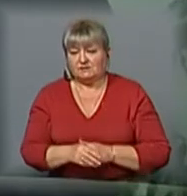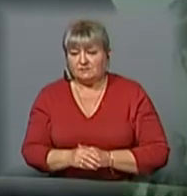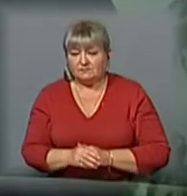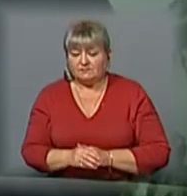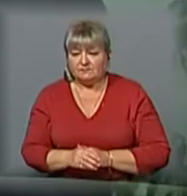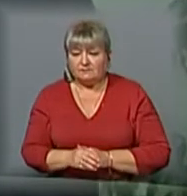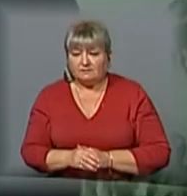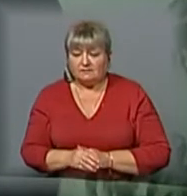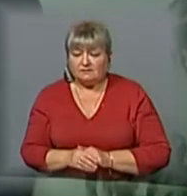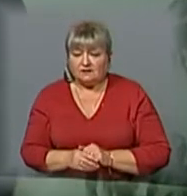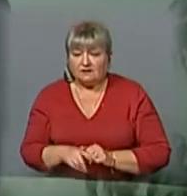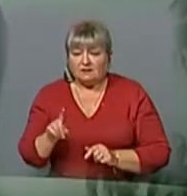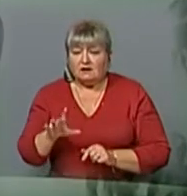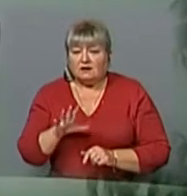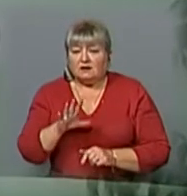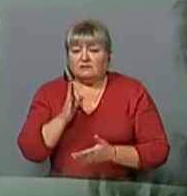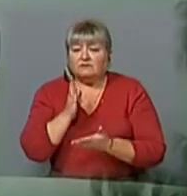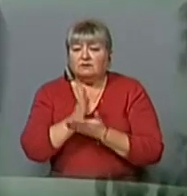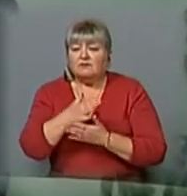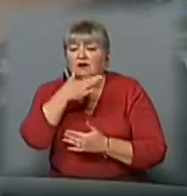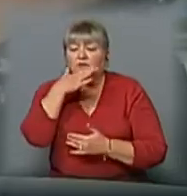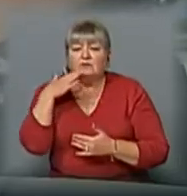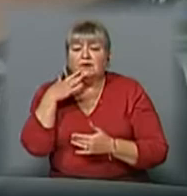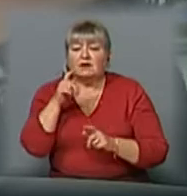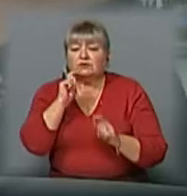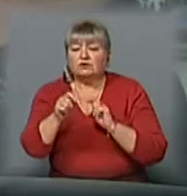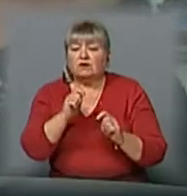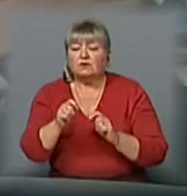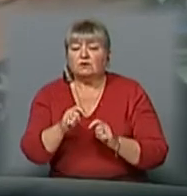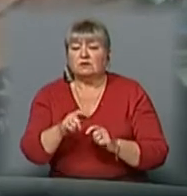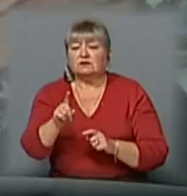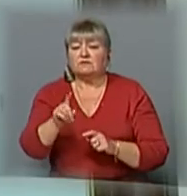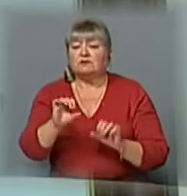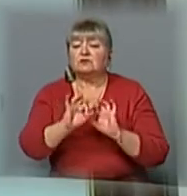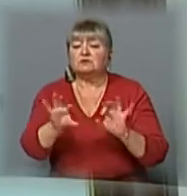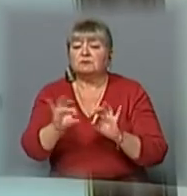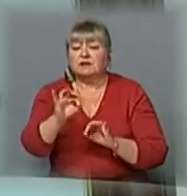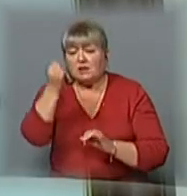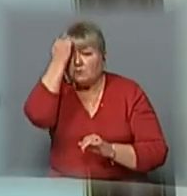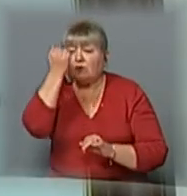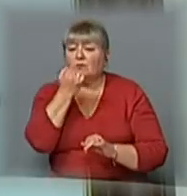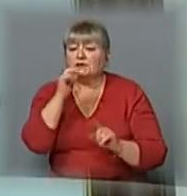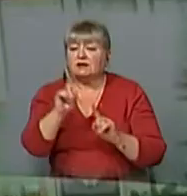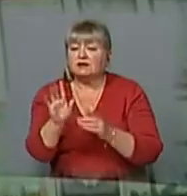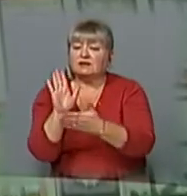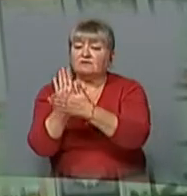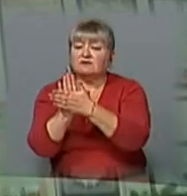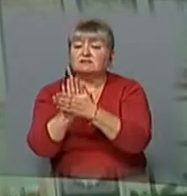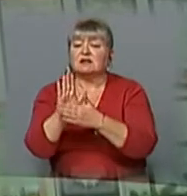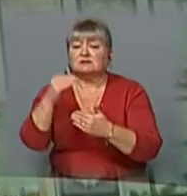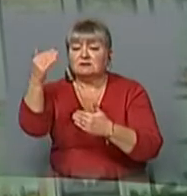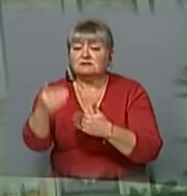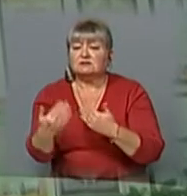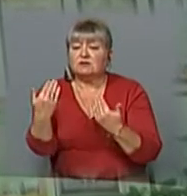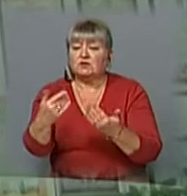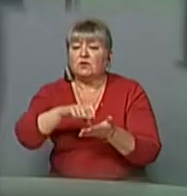Він нас нагодив почесними грамотами і відзнаками. Ігор Ільків розповідає про подяки, які висять на сцені його кабінету у